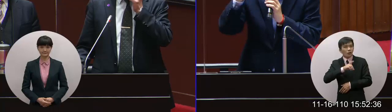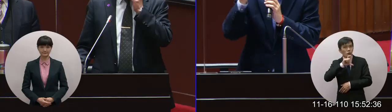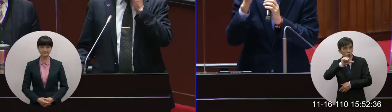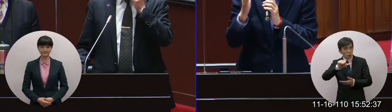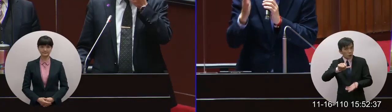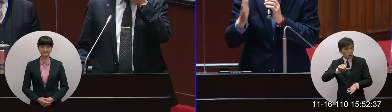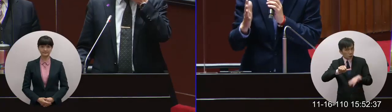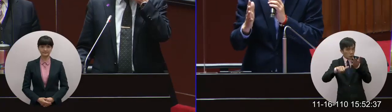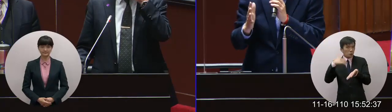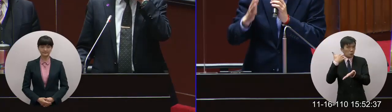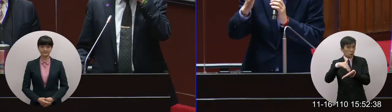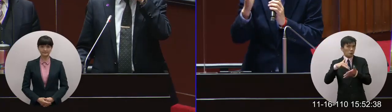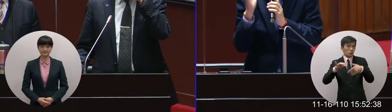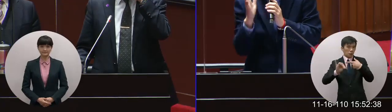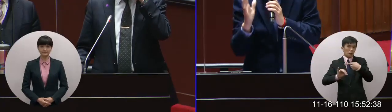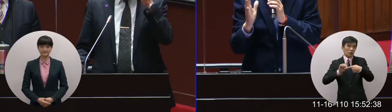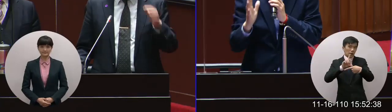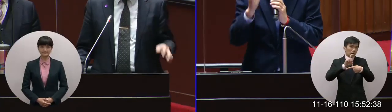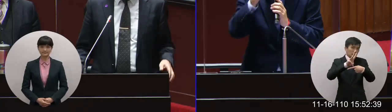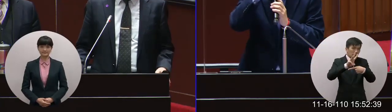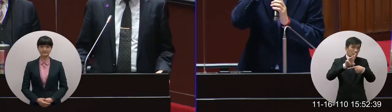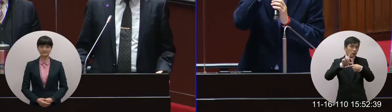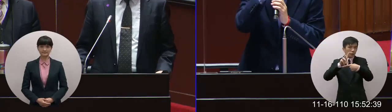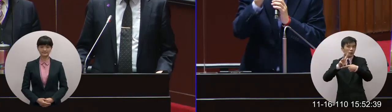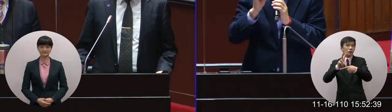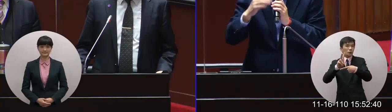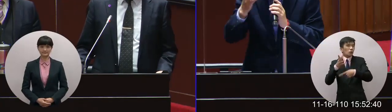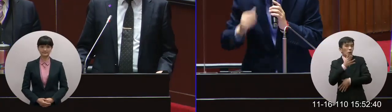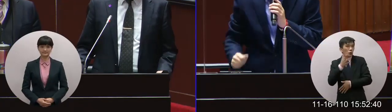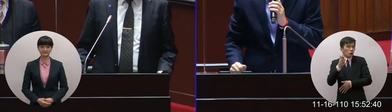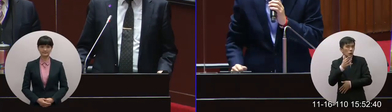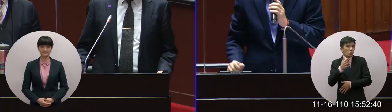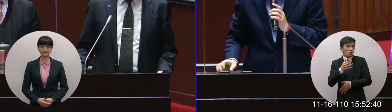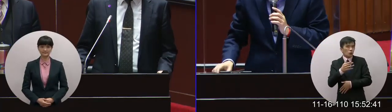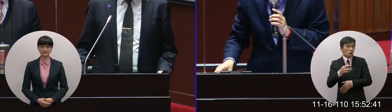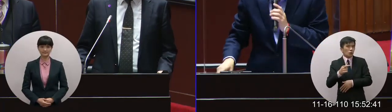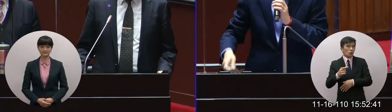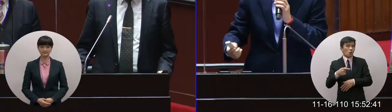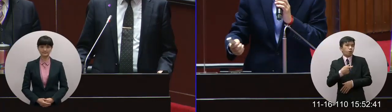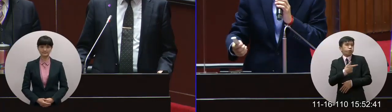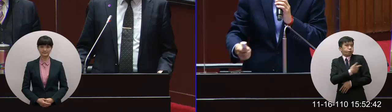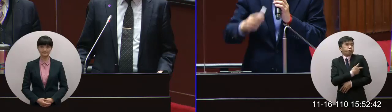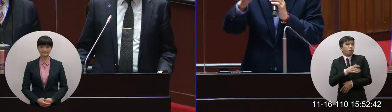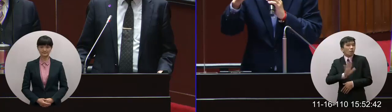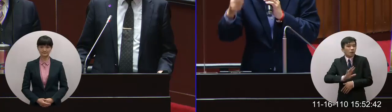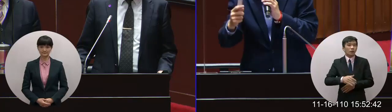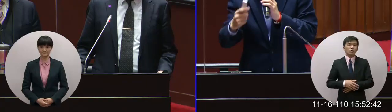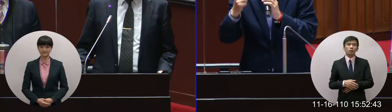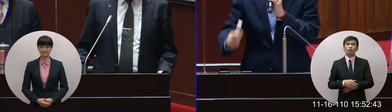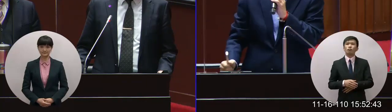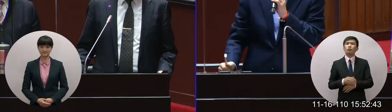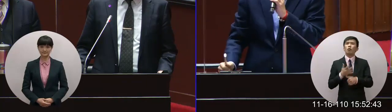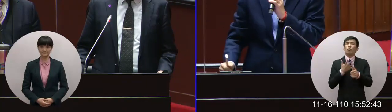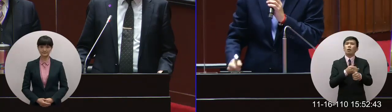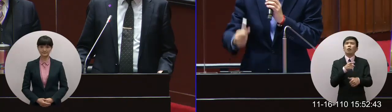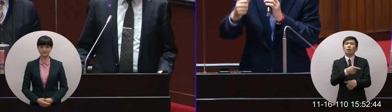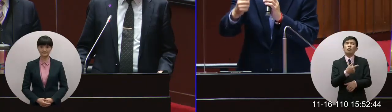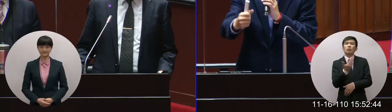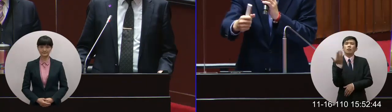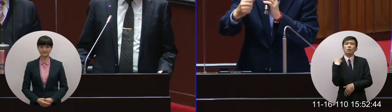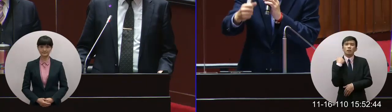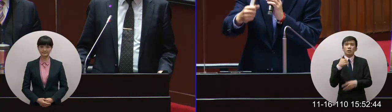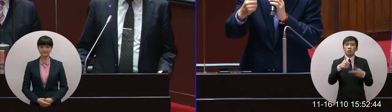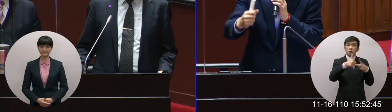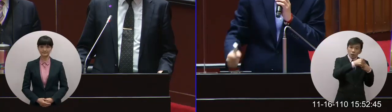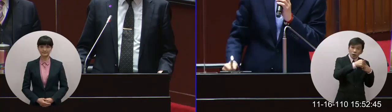十三到十二趴一直就停在那邊不出來啊不出來那我也不知道你三十二週八個月是